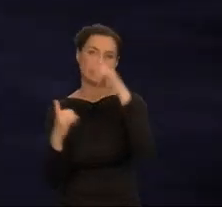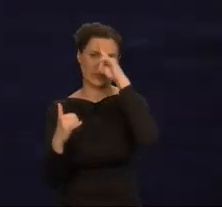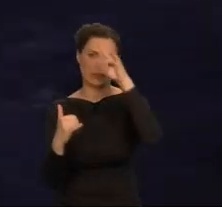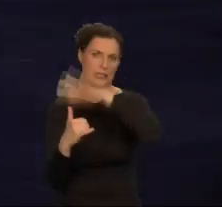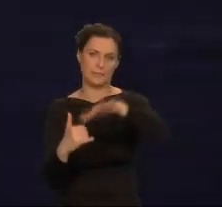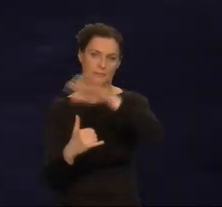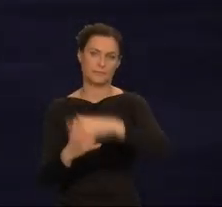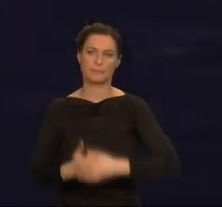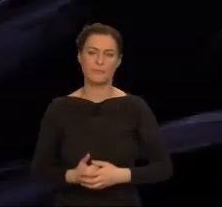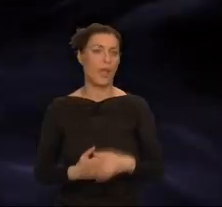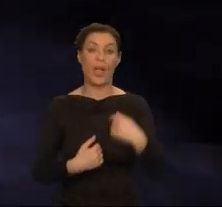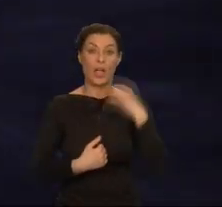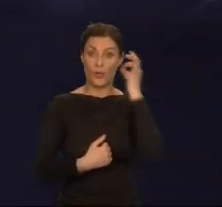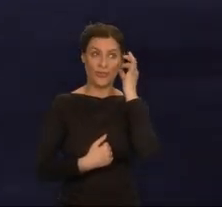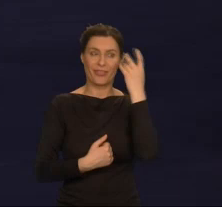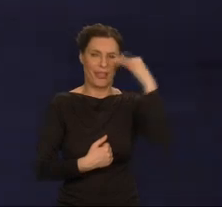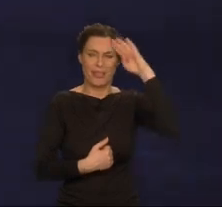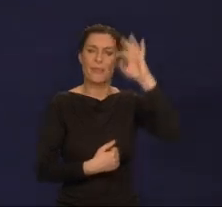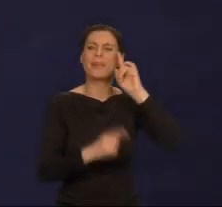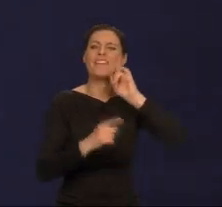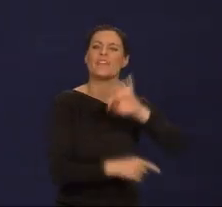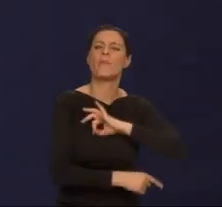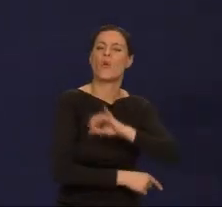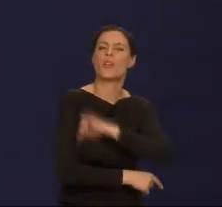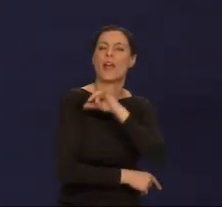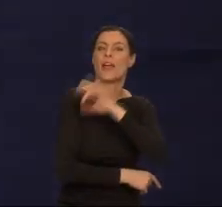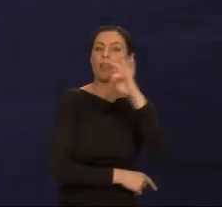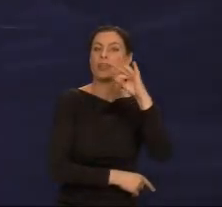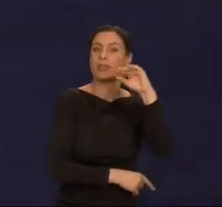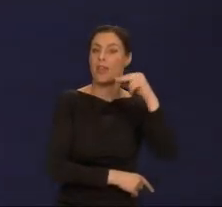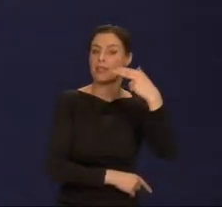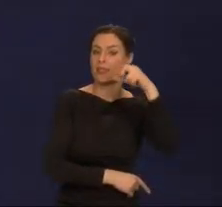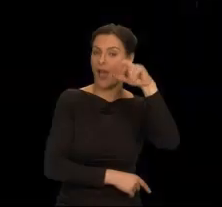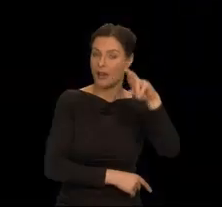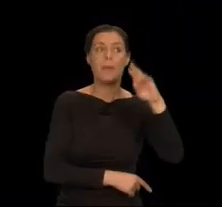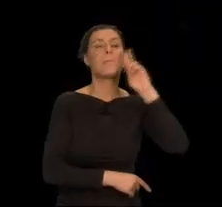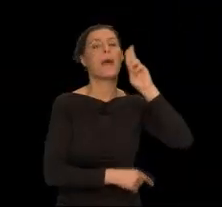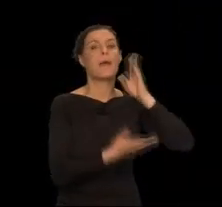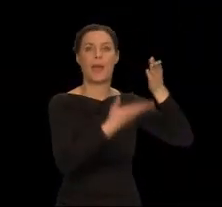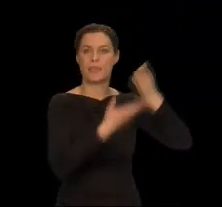Nie pamięta swojego imienia Tenar, które nadała jej matka.